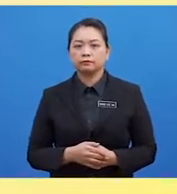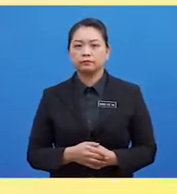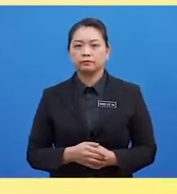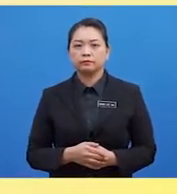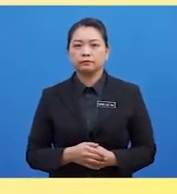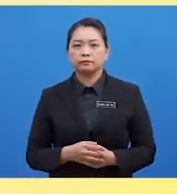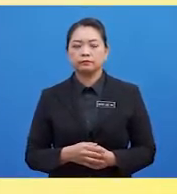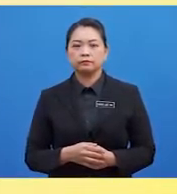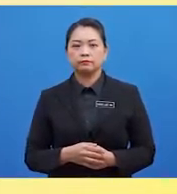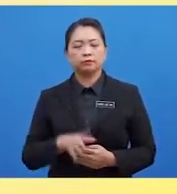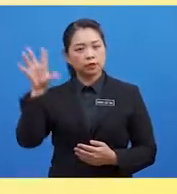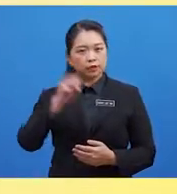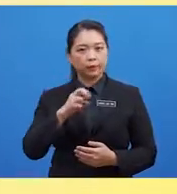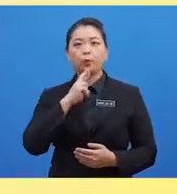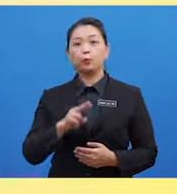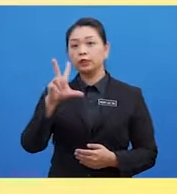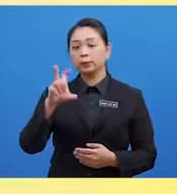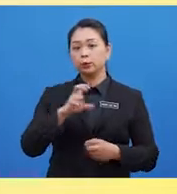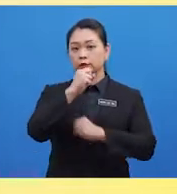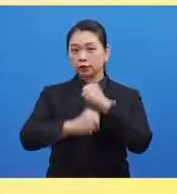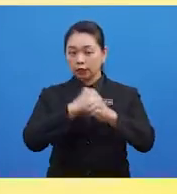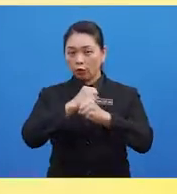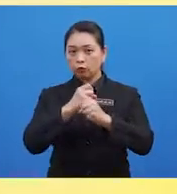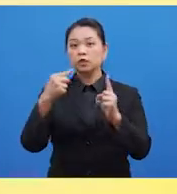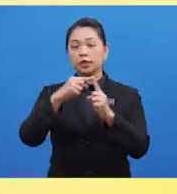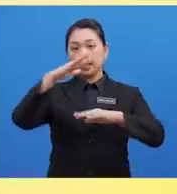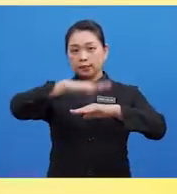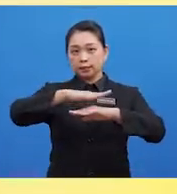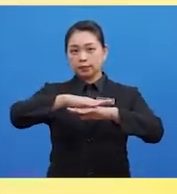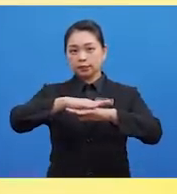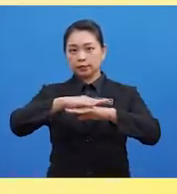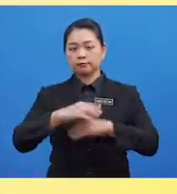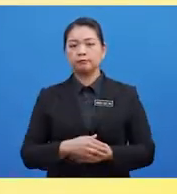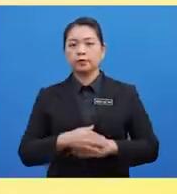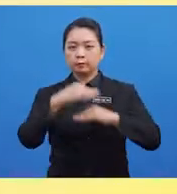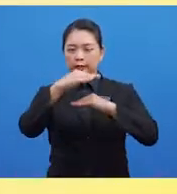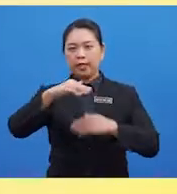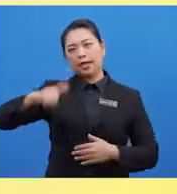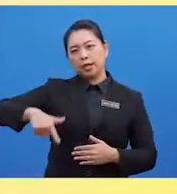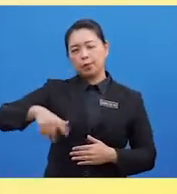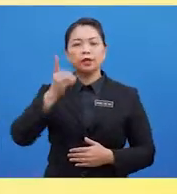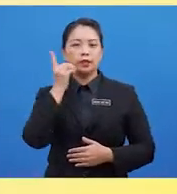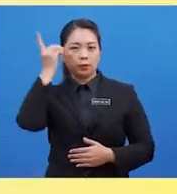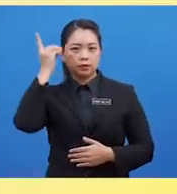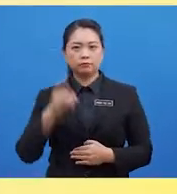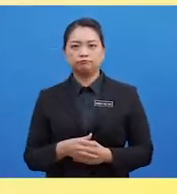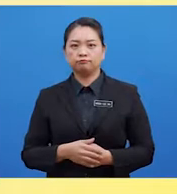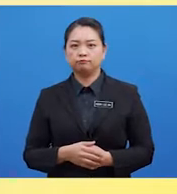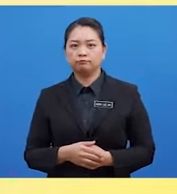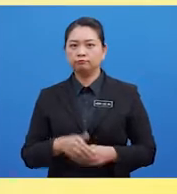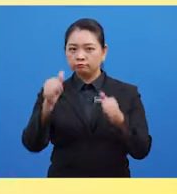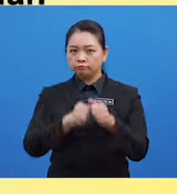Bagi Individu Yang Mencapai Umur 30 Tahun Hingga Ke Atas Ia Dikenali Sebagai Peringkat Lewat Dewasa